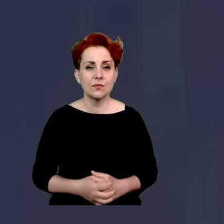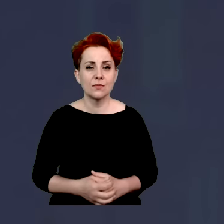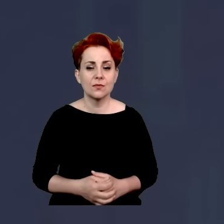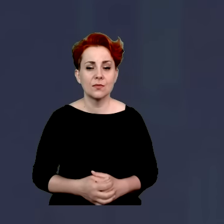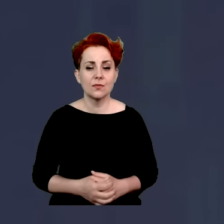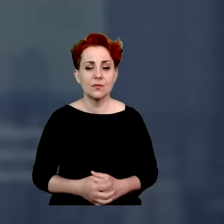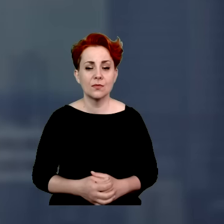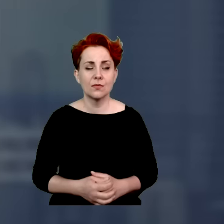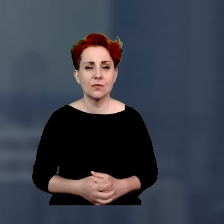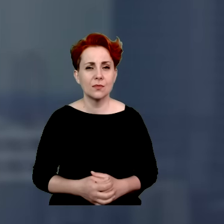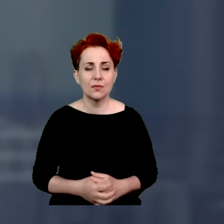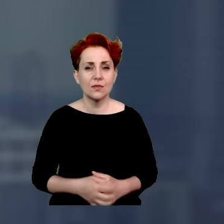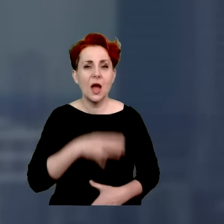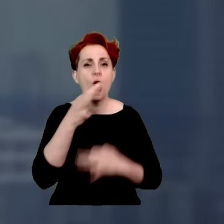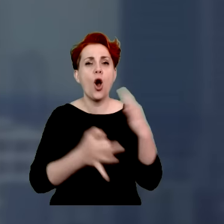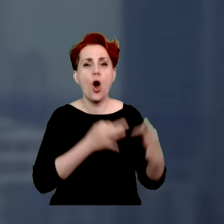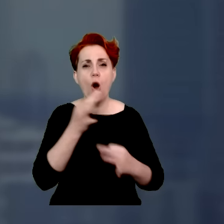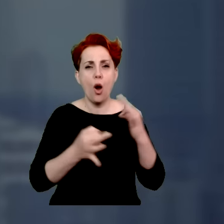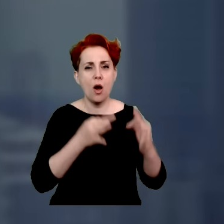ostatni leszcz. Ale opowiem Panu jeszcze